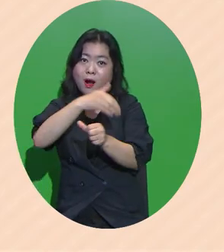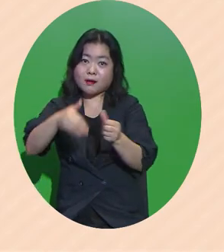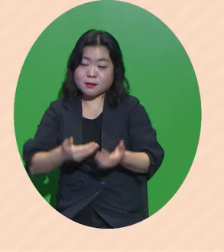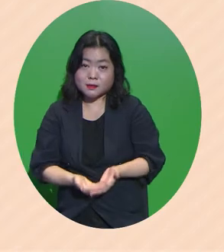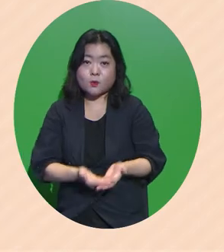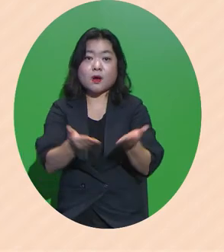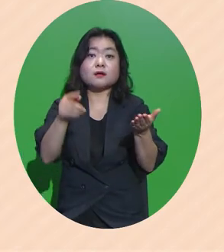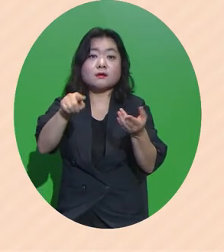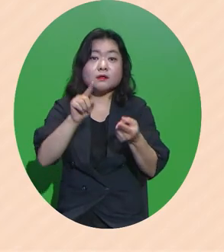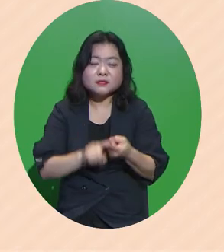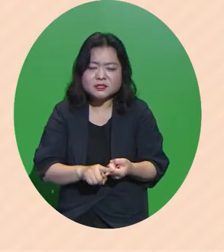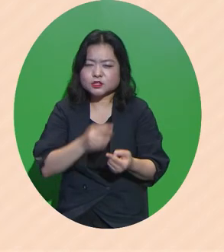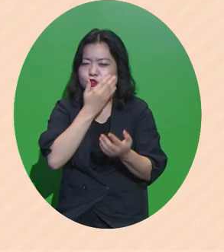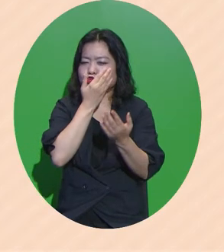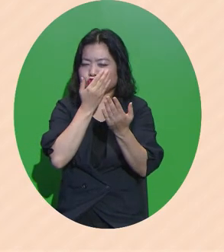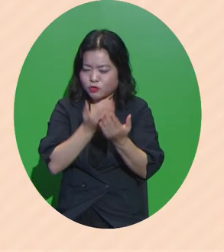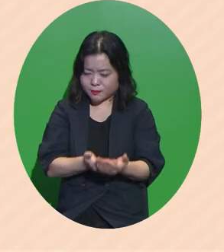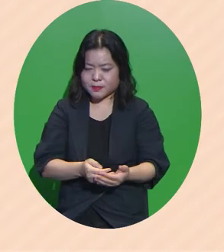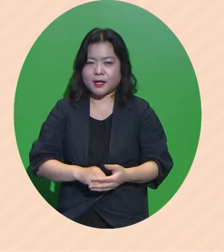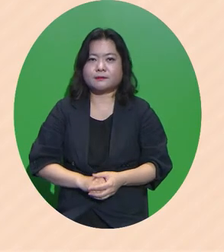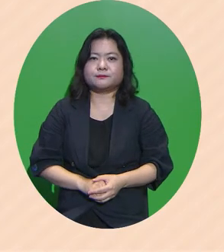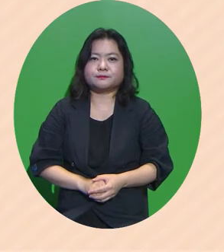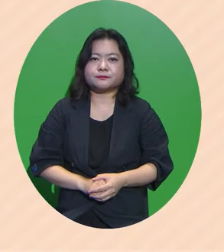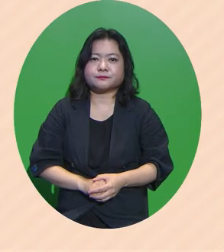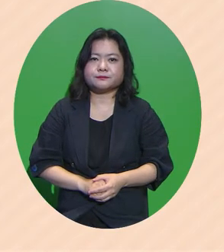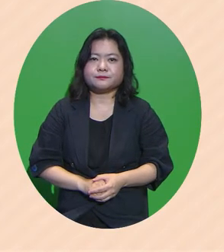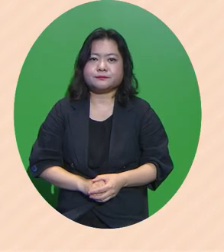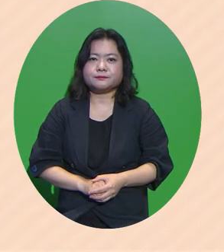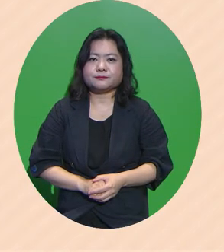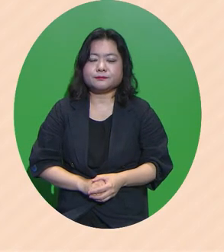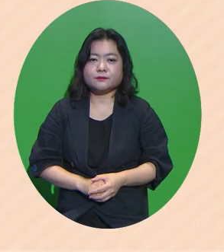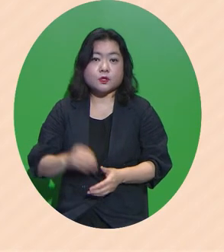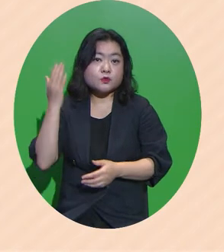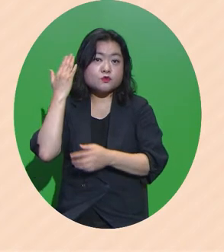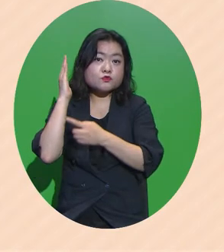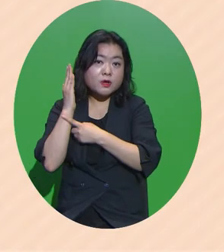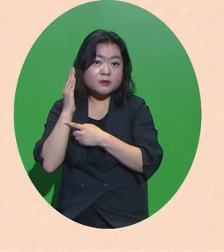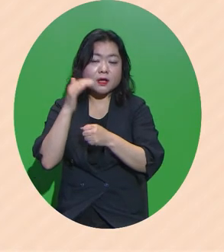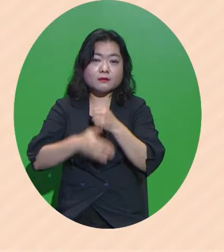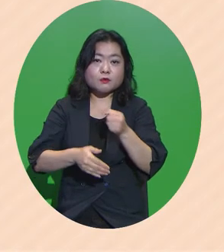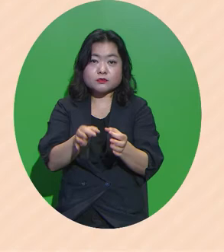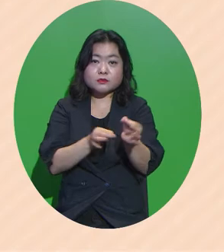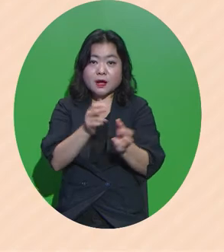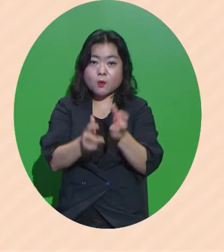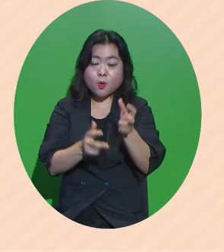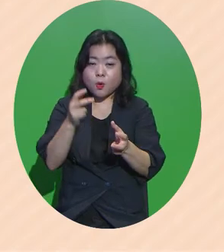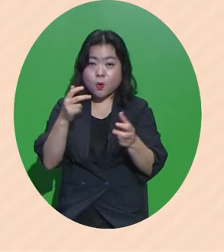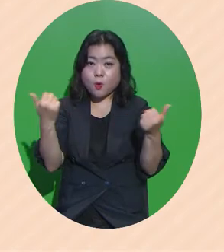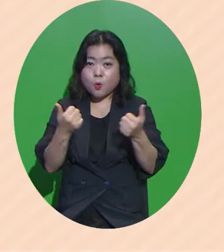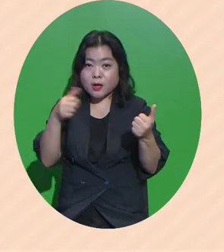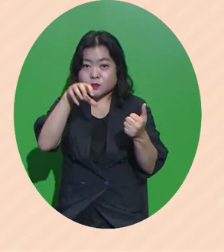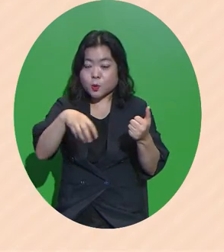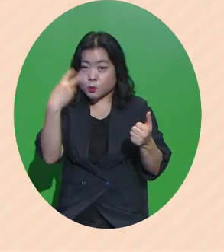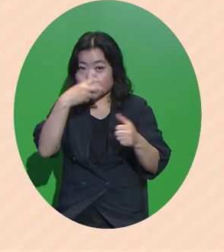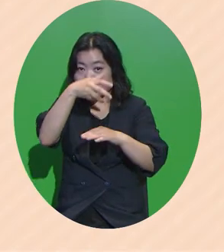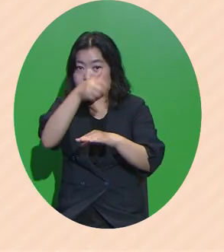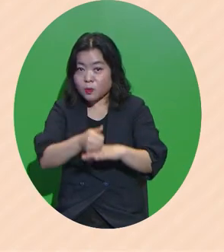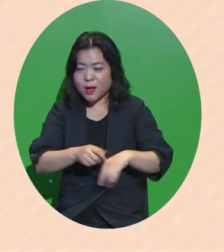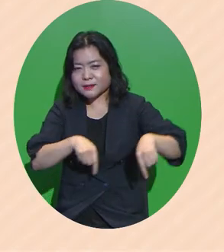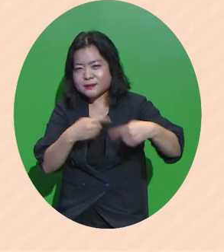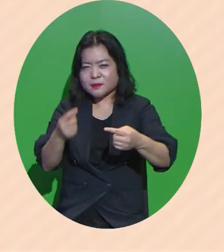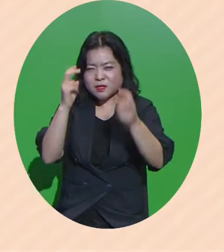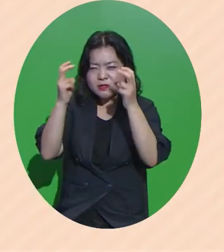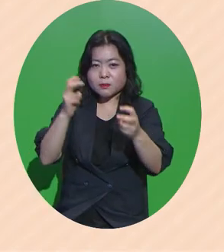제공하는 것이 그 무엇보다 중요하다 하겠습니다 최근에 대구상공회의소 조사 결과에 의하면 참여한